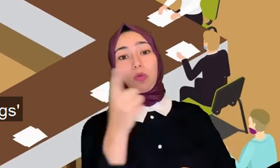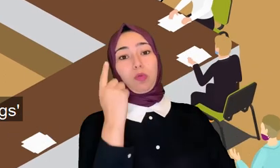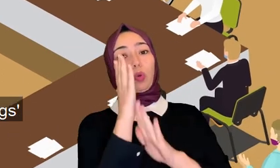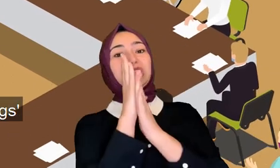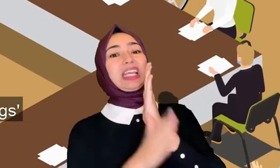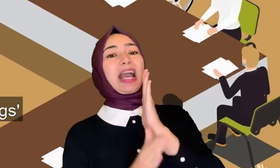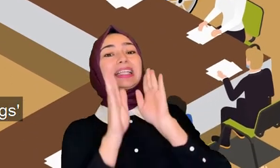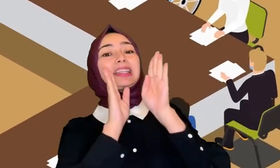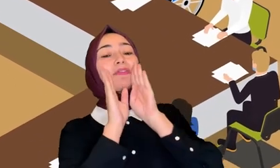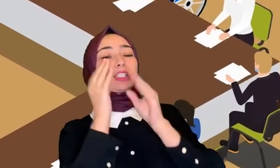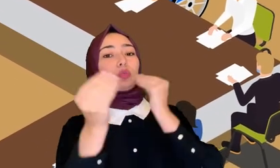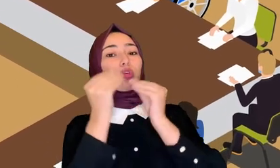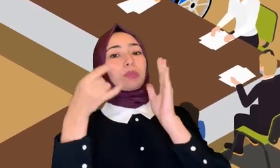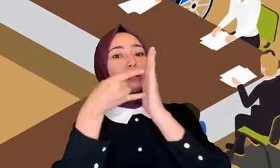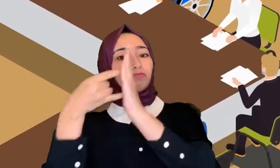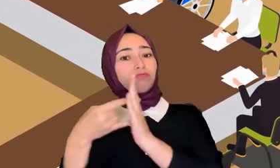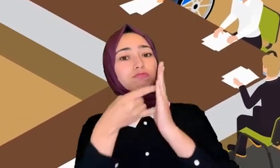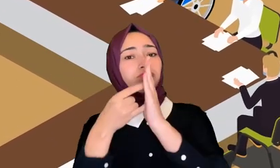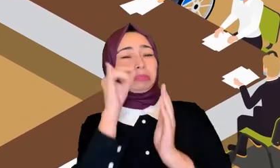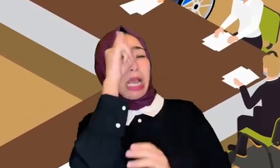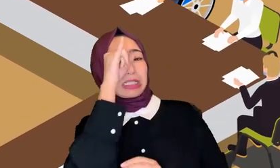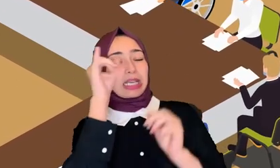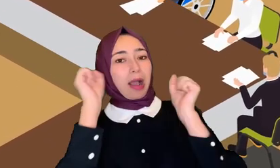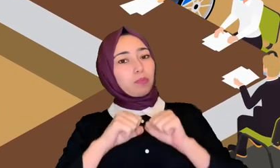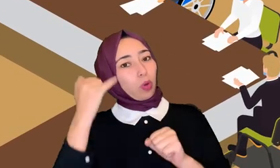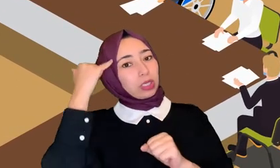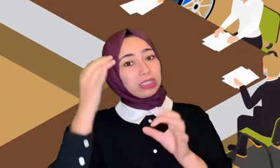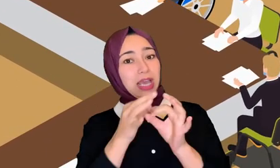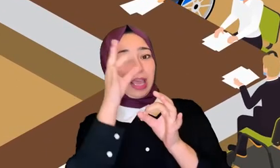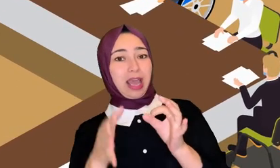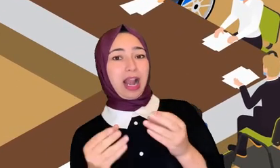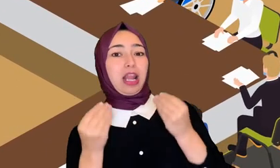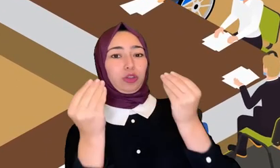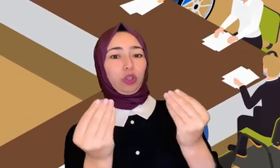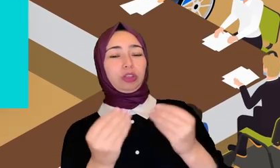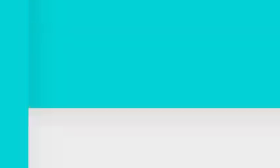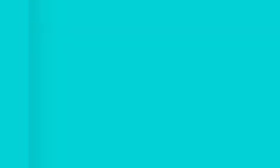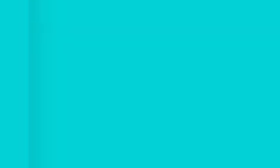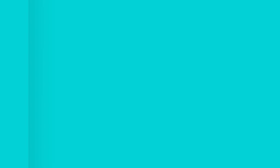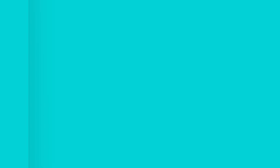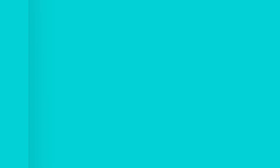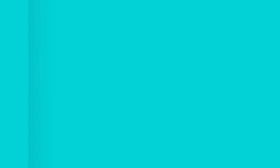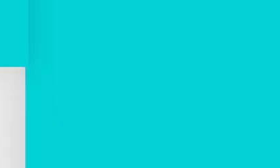المواطنين بشي تبعوا مباشرة تنجلساتها على صفحات التواصل الاجتماعي